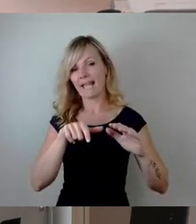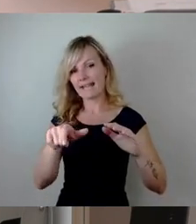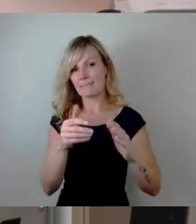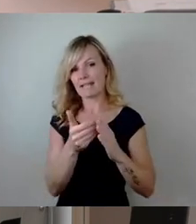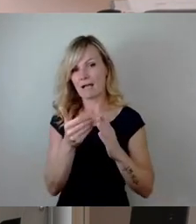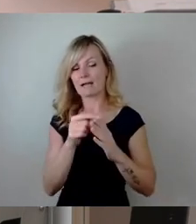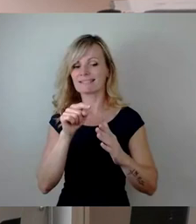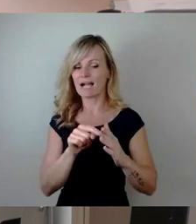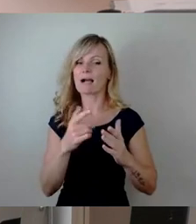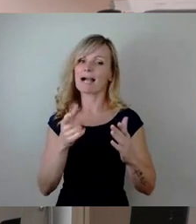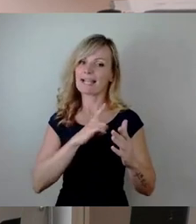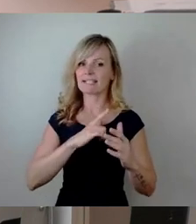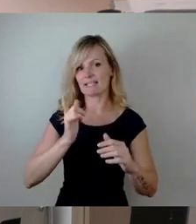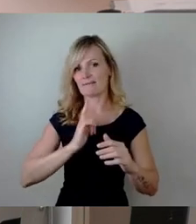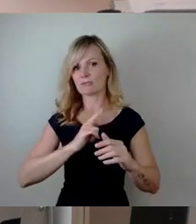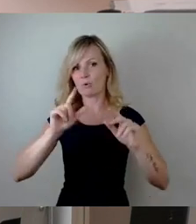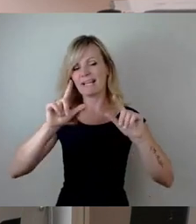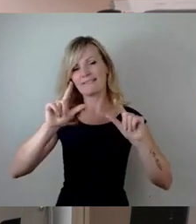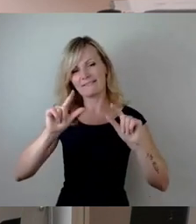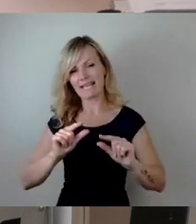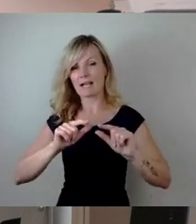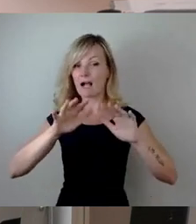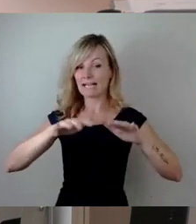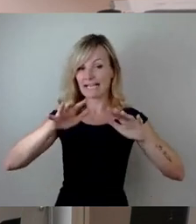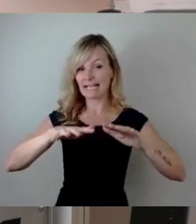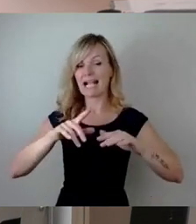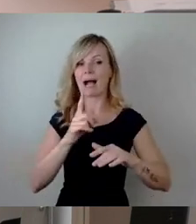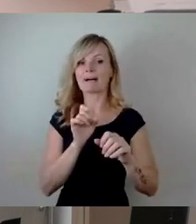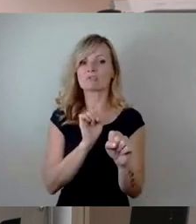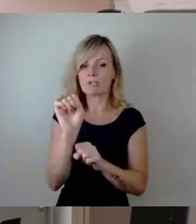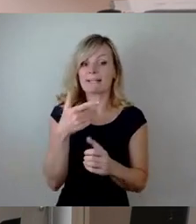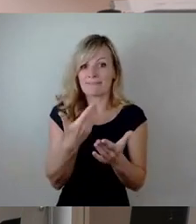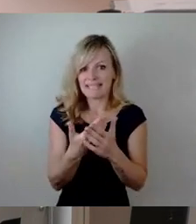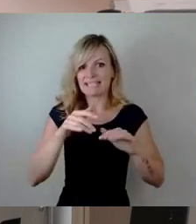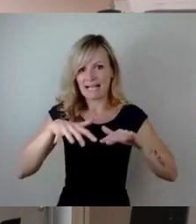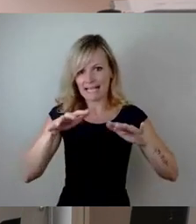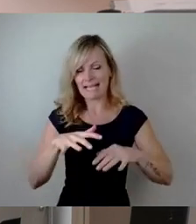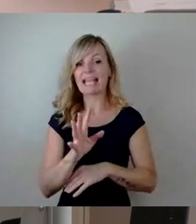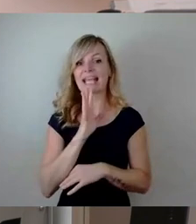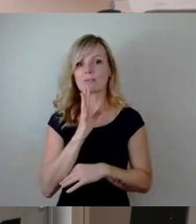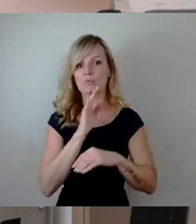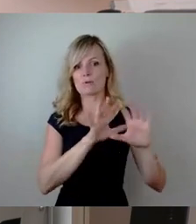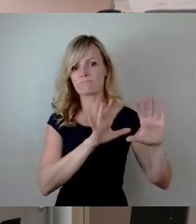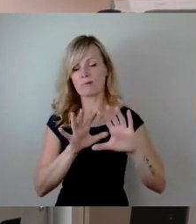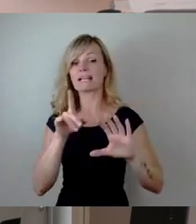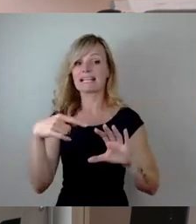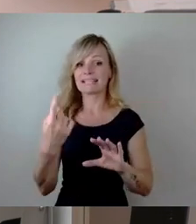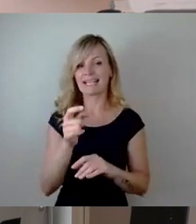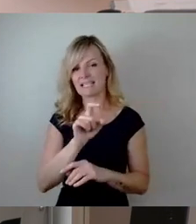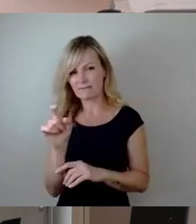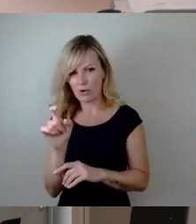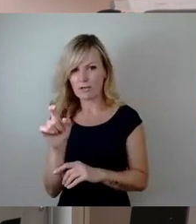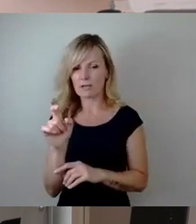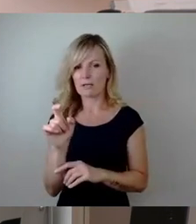Aber auch diese Wassermassen reichen aus, um Richtung nächster Woche ein